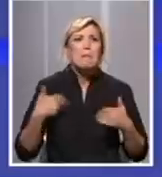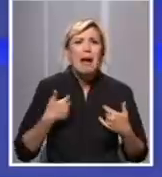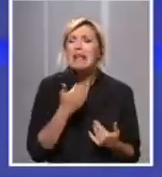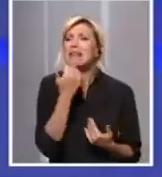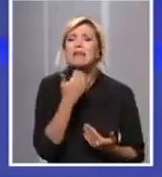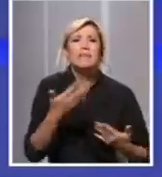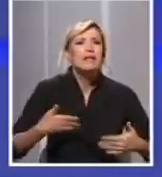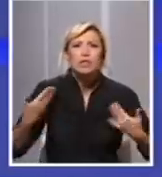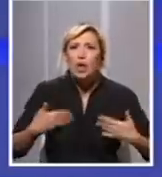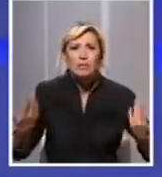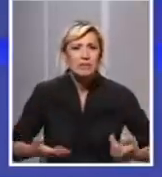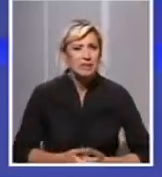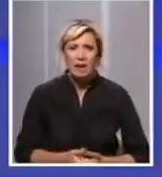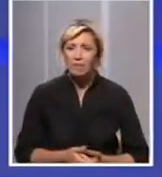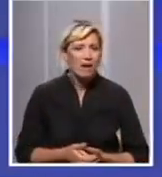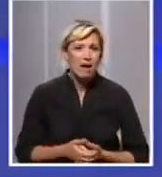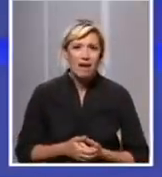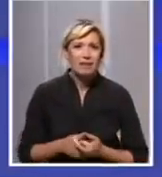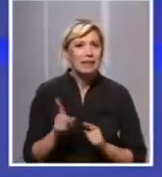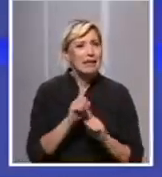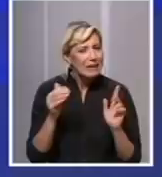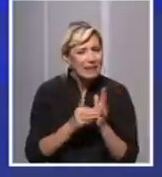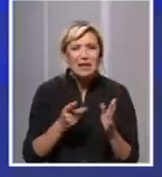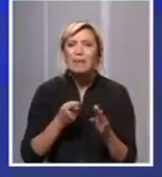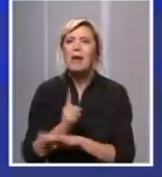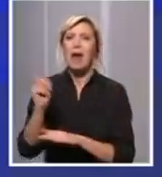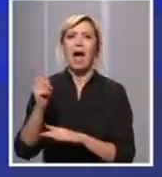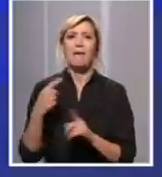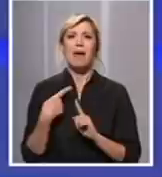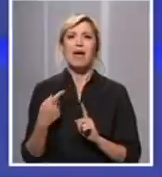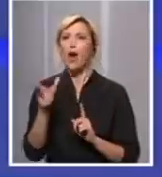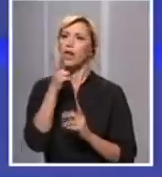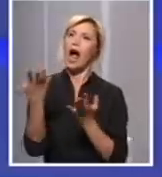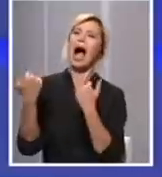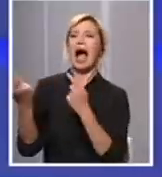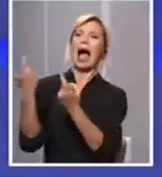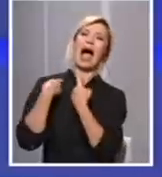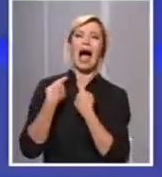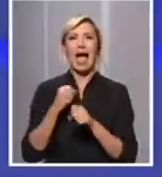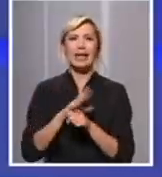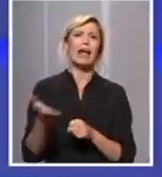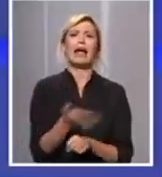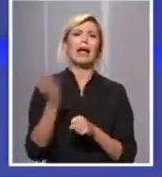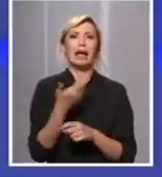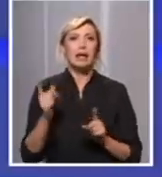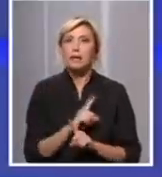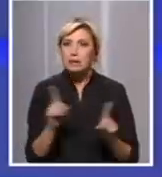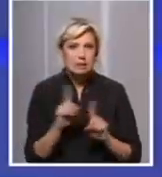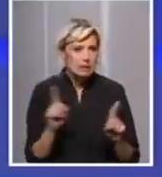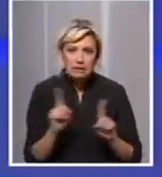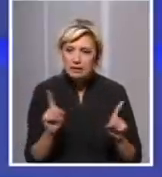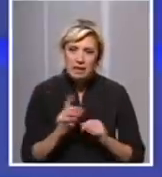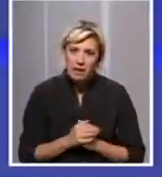Kaže se desetine mladih ljudi ne treba namerno da se inficiramo. Apsolutno Možda će delovati opet kao laičko pitanje ali to smo isto od nas razgovarali. Da li je